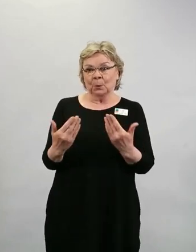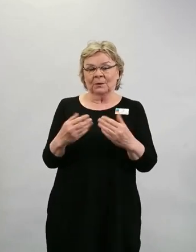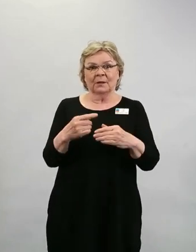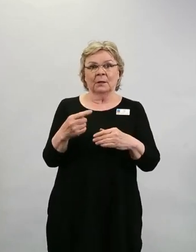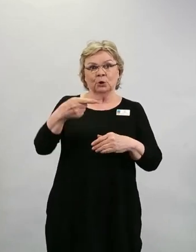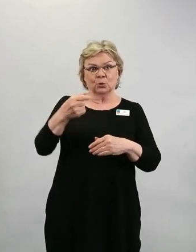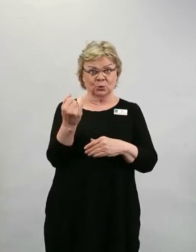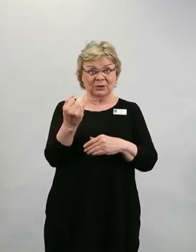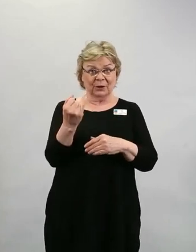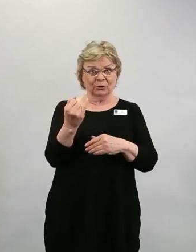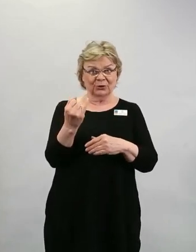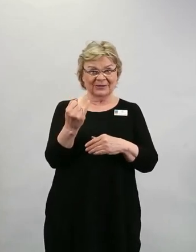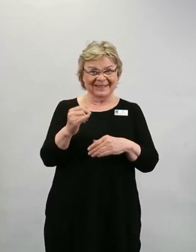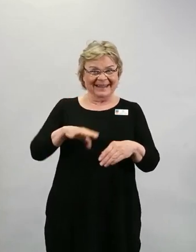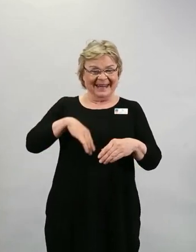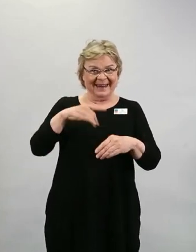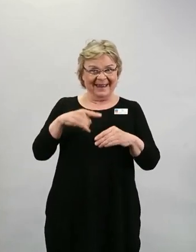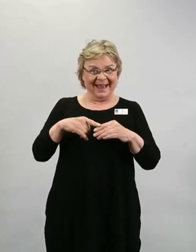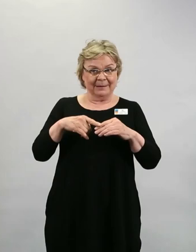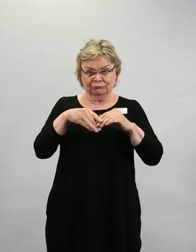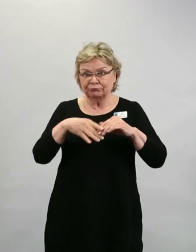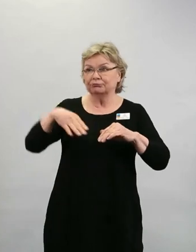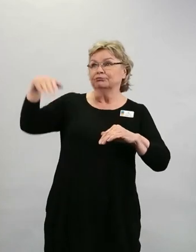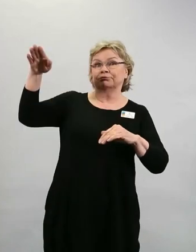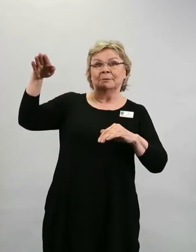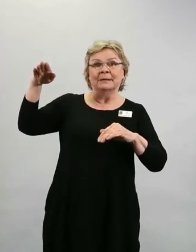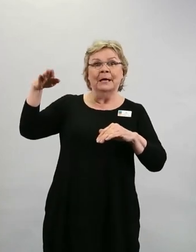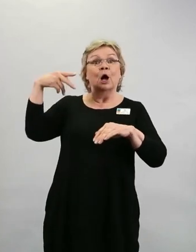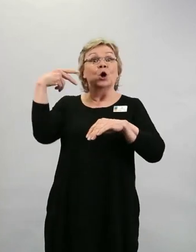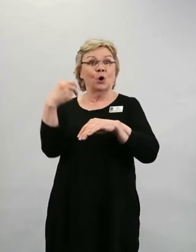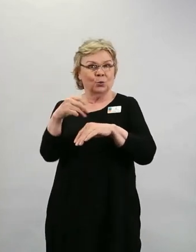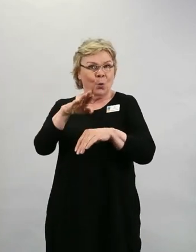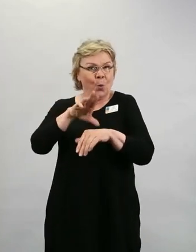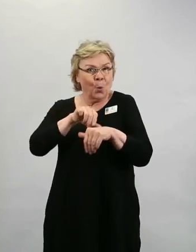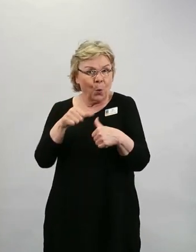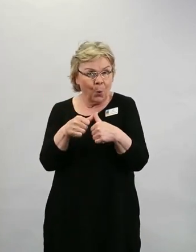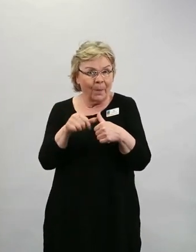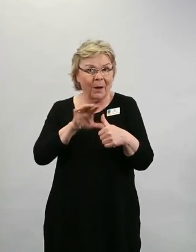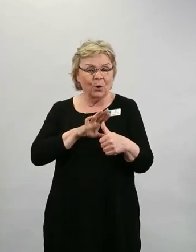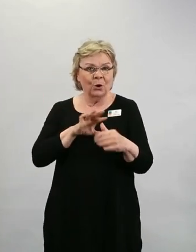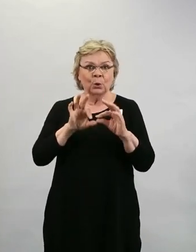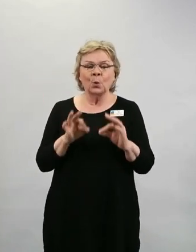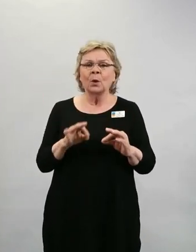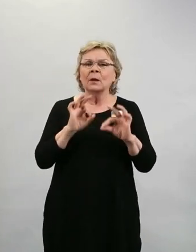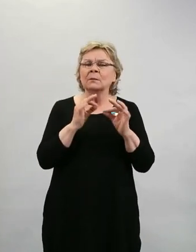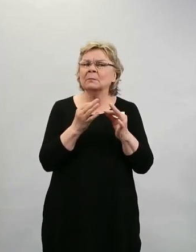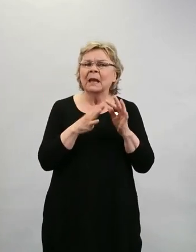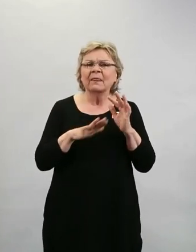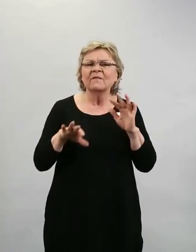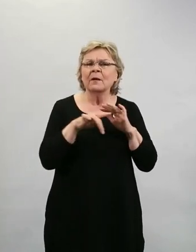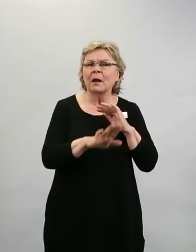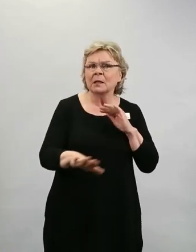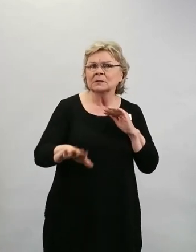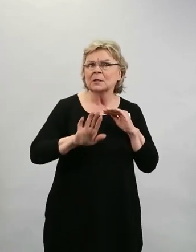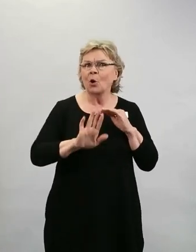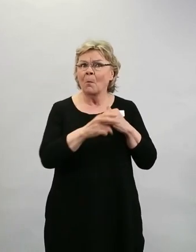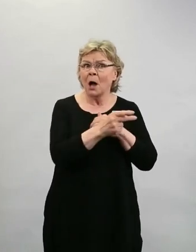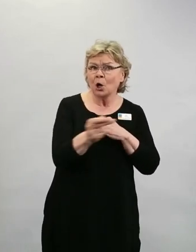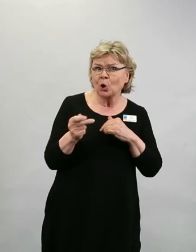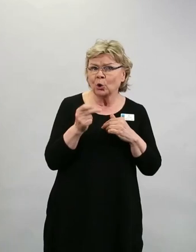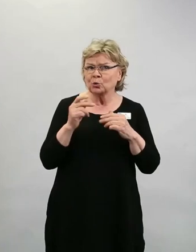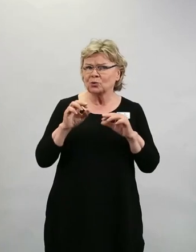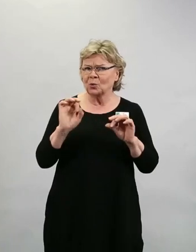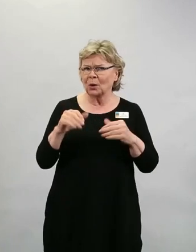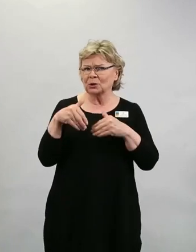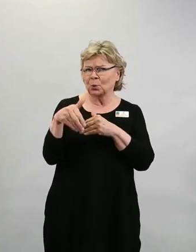myyntilupia näillä rokotteilla. Onko meillä jotain ennakkokäsitystä siitä, miten lasten rokottamisen suhteen tullaan etenemään? On itse